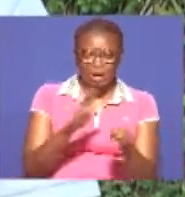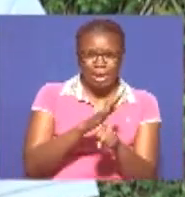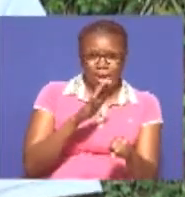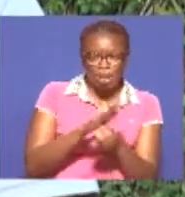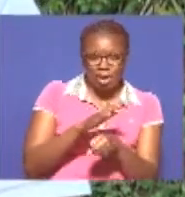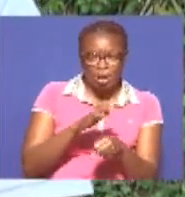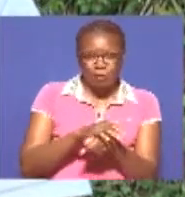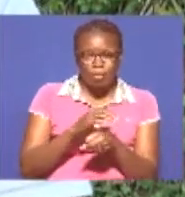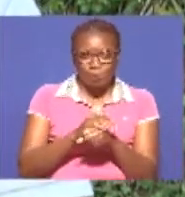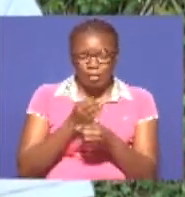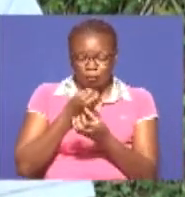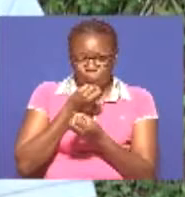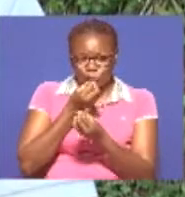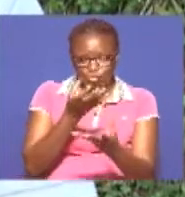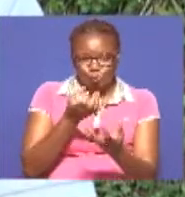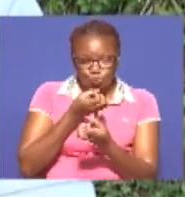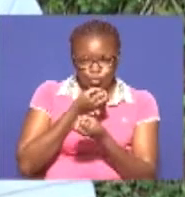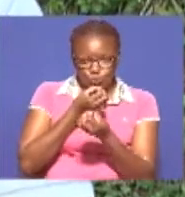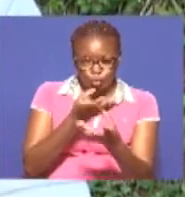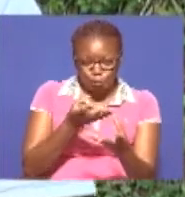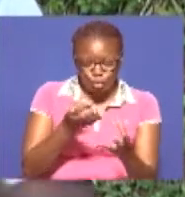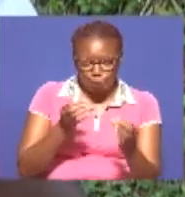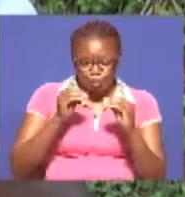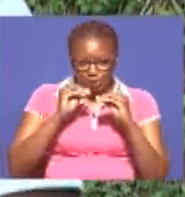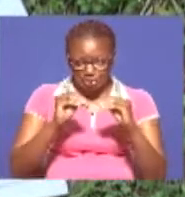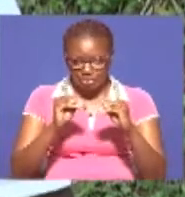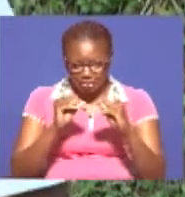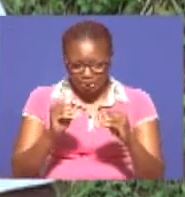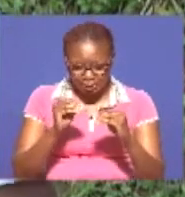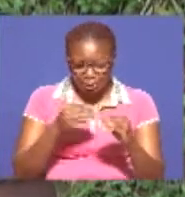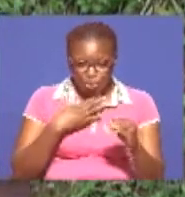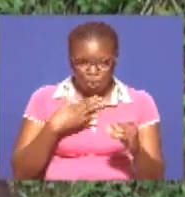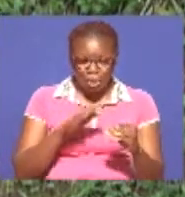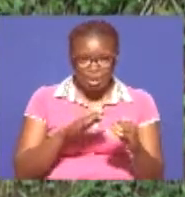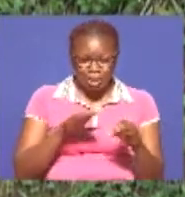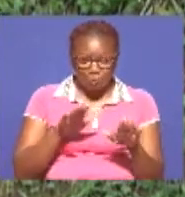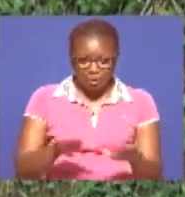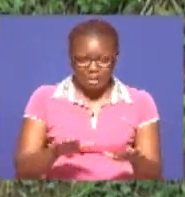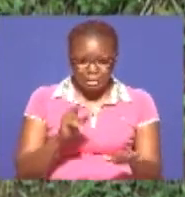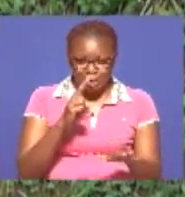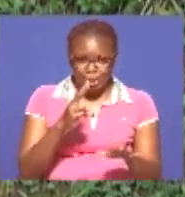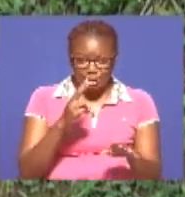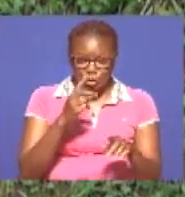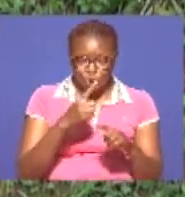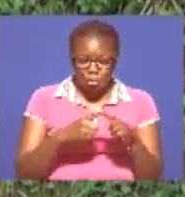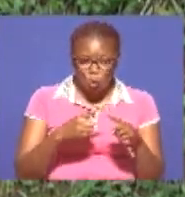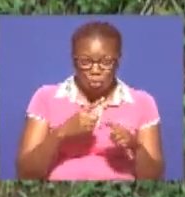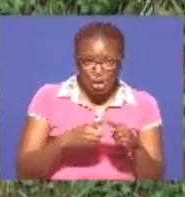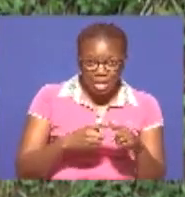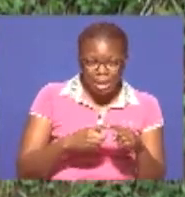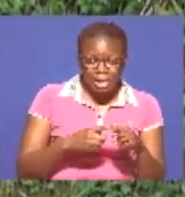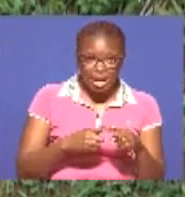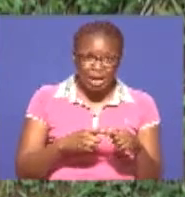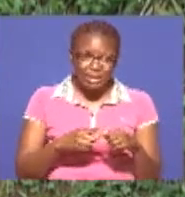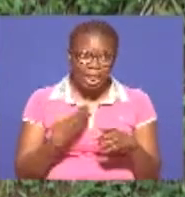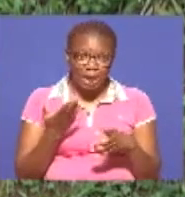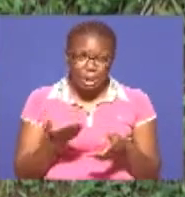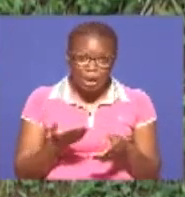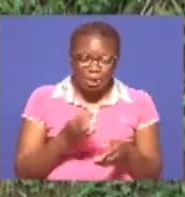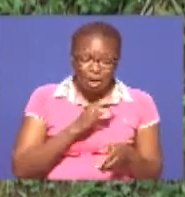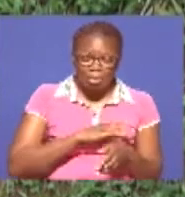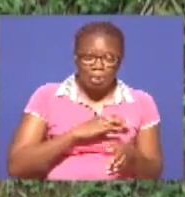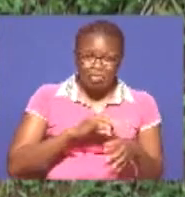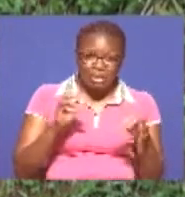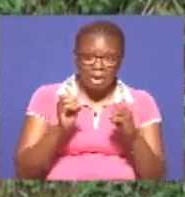kuwaelimisha na mna ya kwanza ukulima Pia wasija wakakami ya kambili na nusu bila kupata chochote Unapata hapo katikati